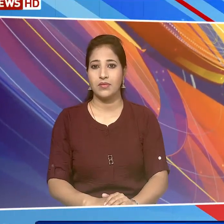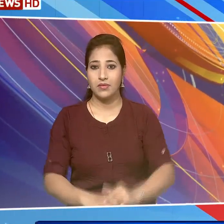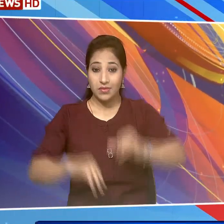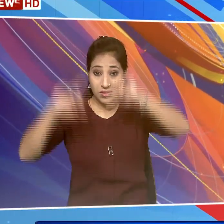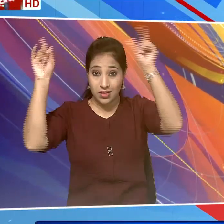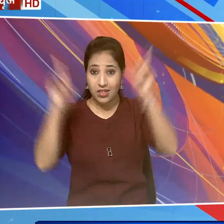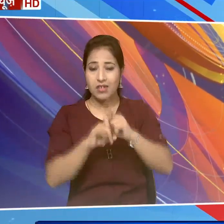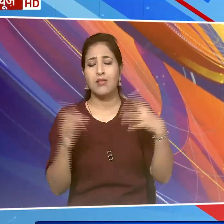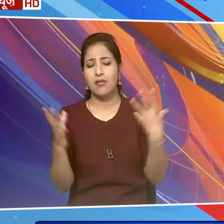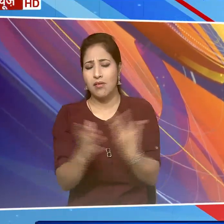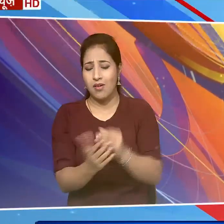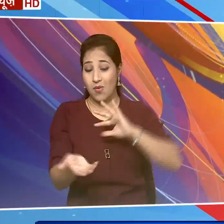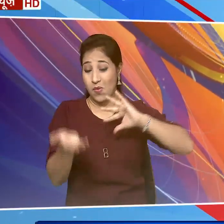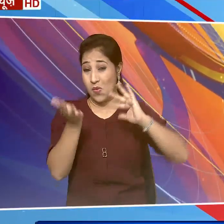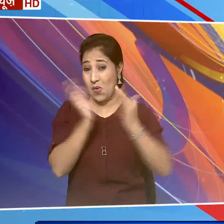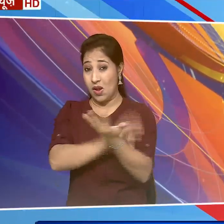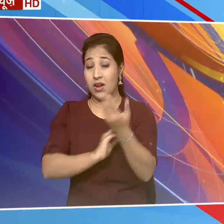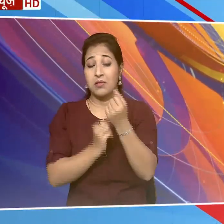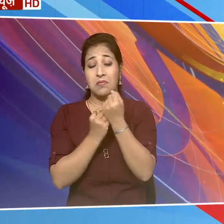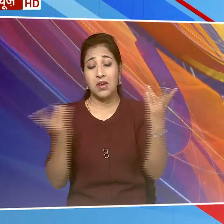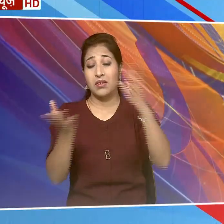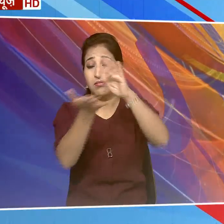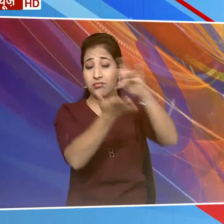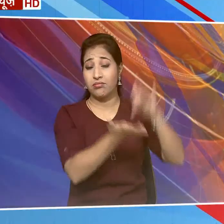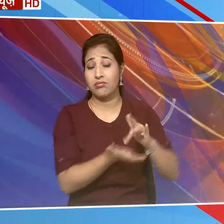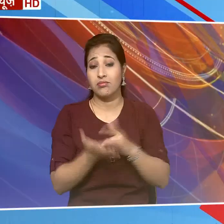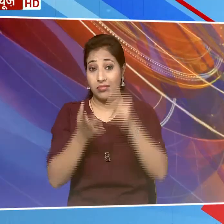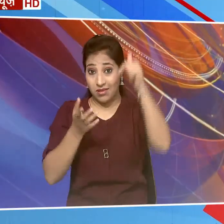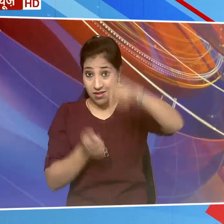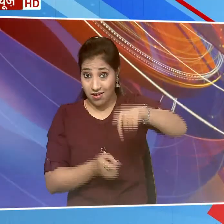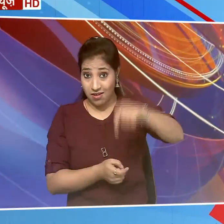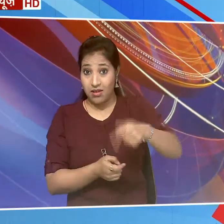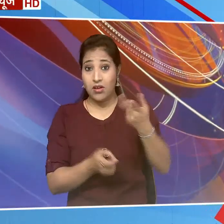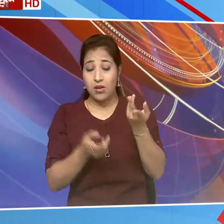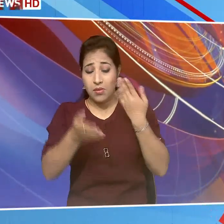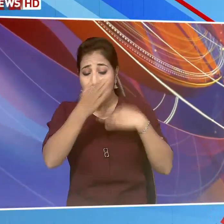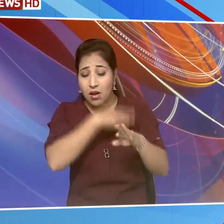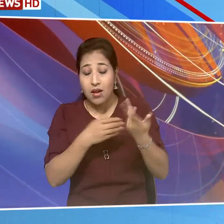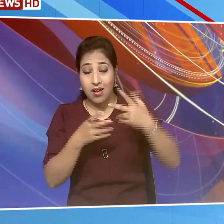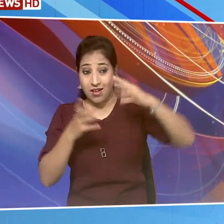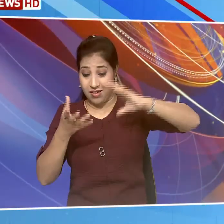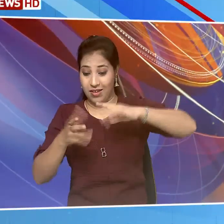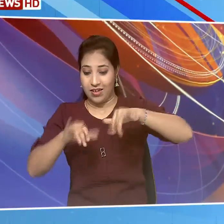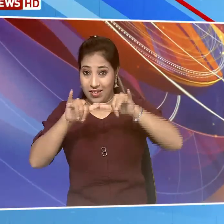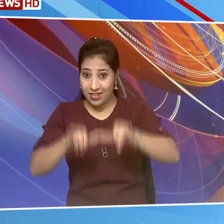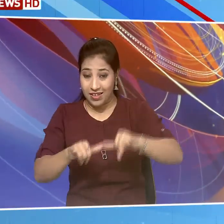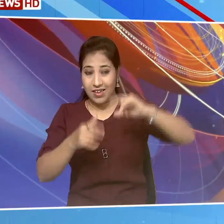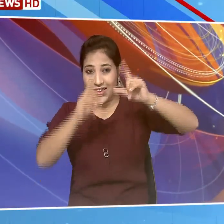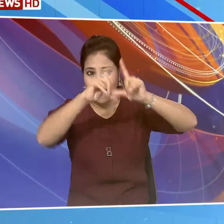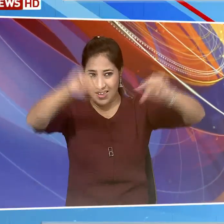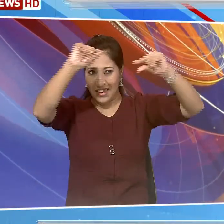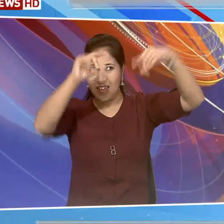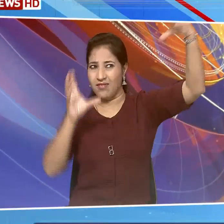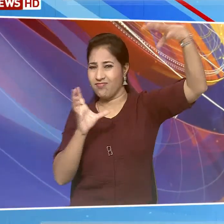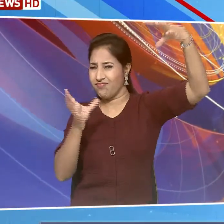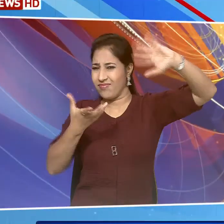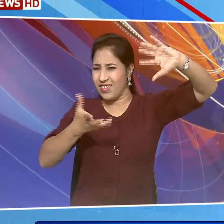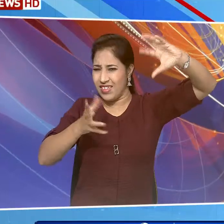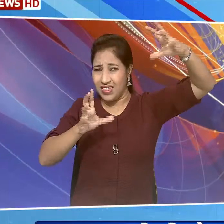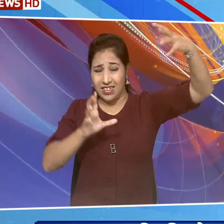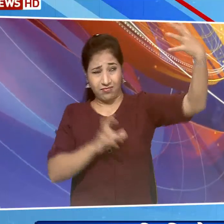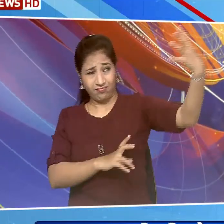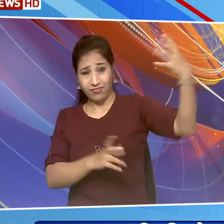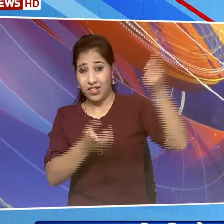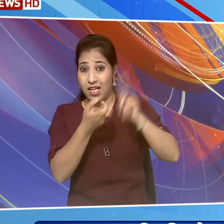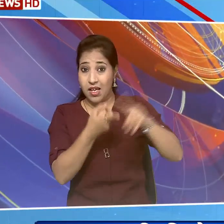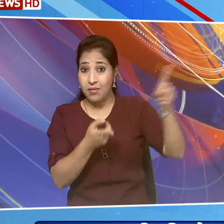भारत सहित विश्व के कई देशों में आज आनशिक सूरिग रहन देखा जा सकेगा देश में पूर्वोत्तर